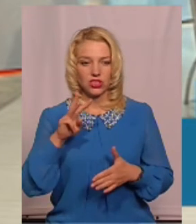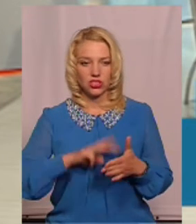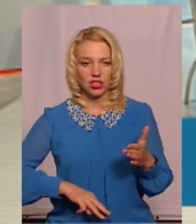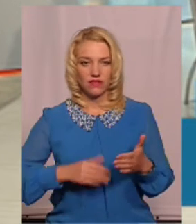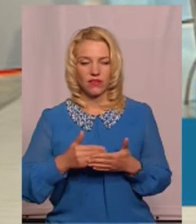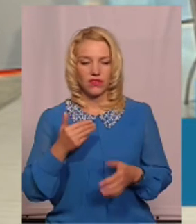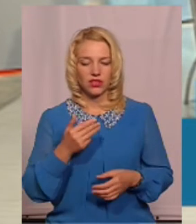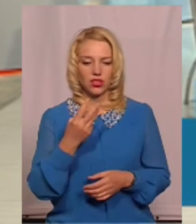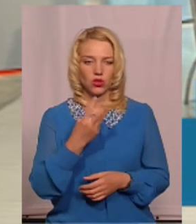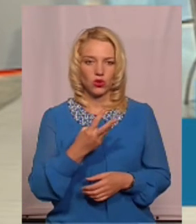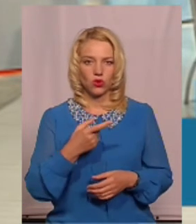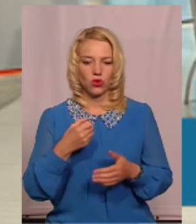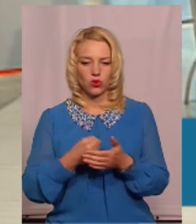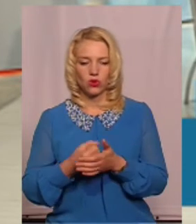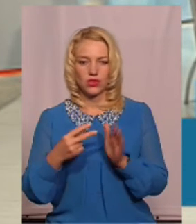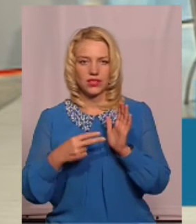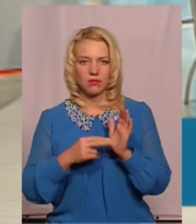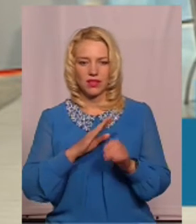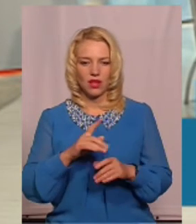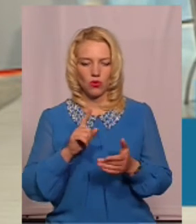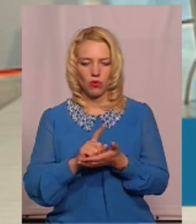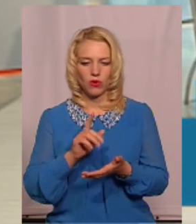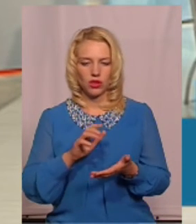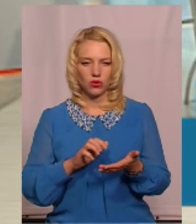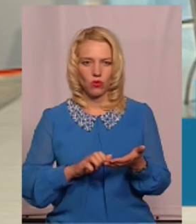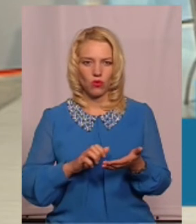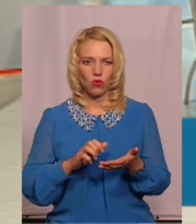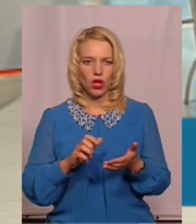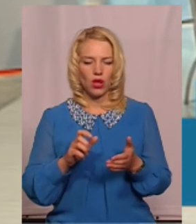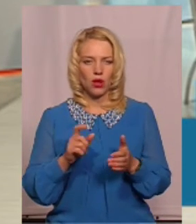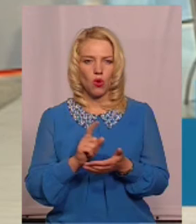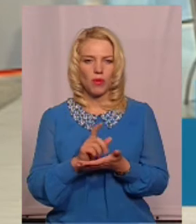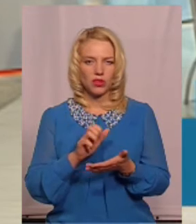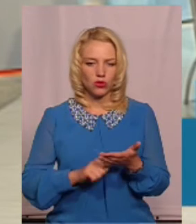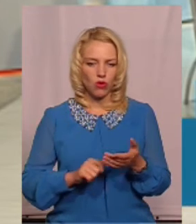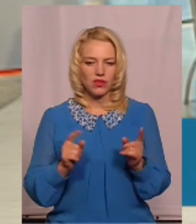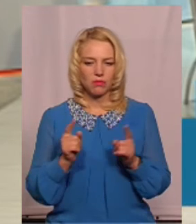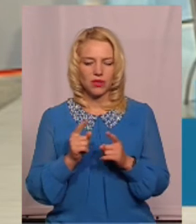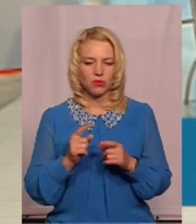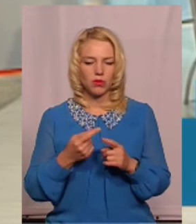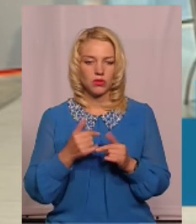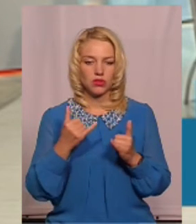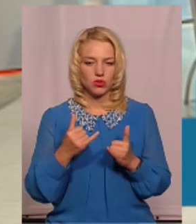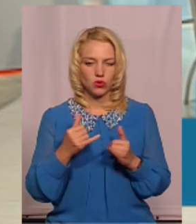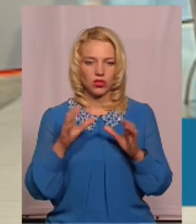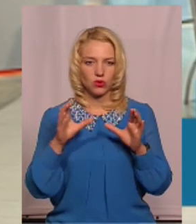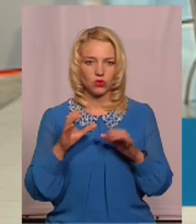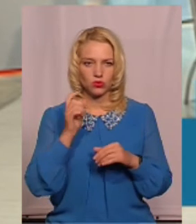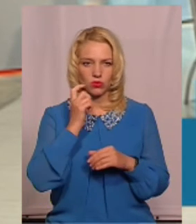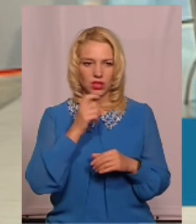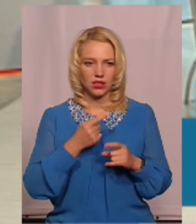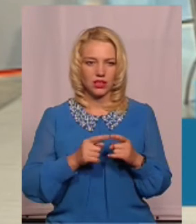складає від 3 до 7 неоподаткованих мінімумів доходів громадян. На сьогодні, відповідно до Податкового кодексу України,